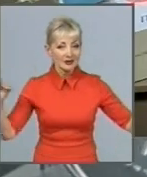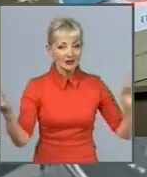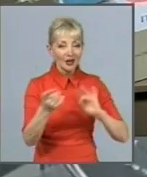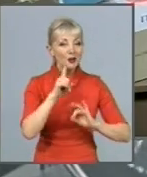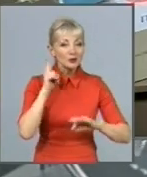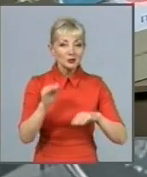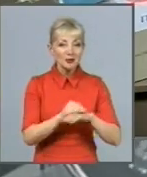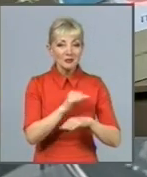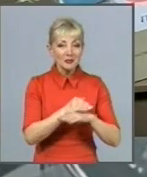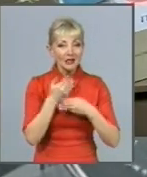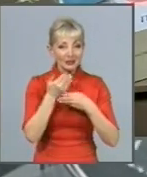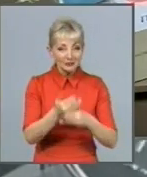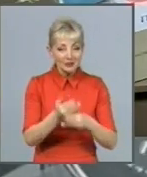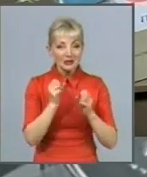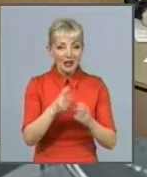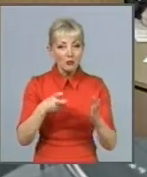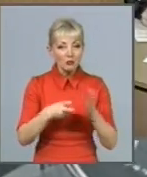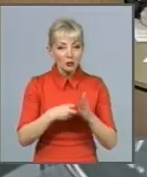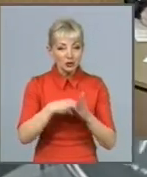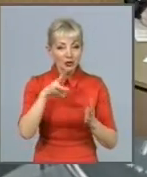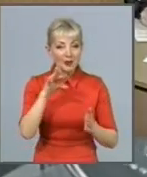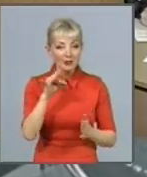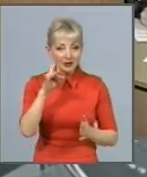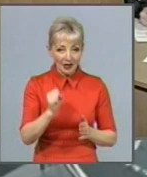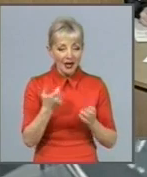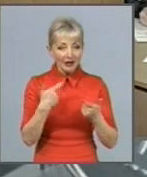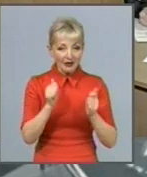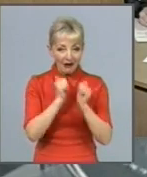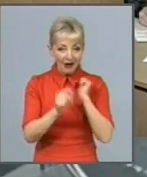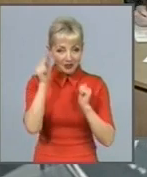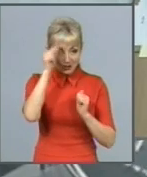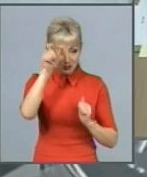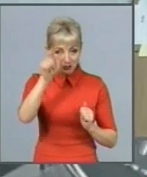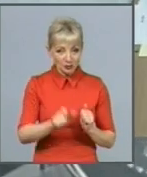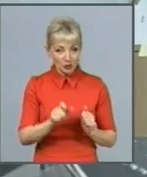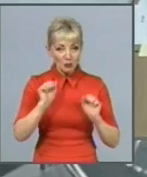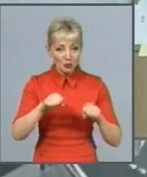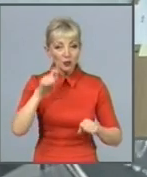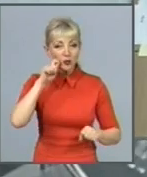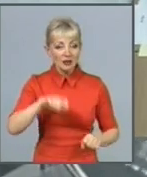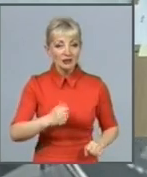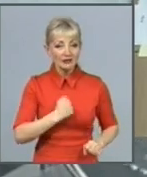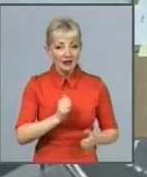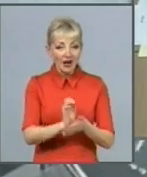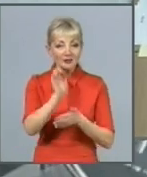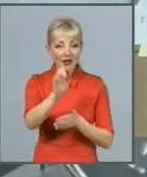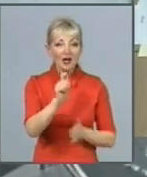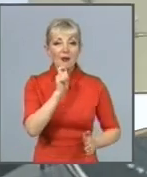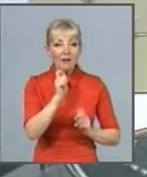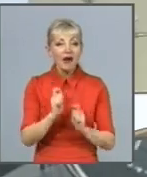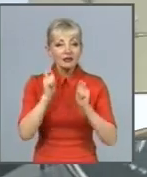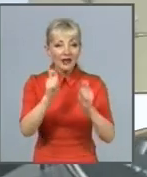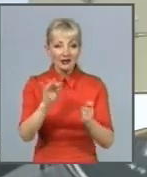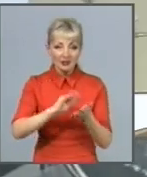«Пошта миру», де кожен школяр може українським військовослужбовцям надіслати подарунок та написати листа зі